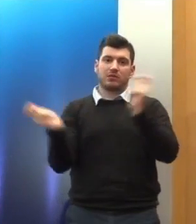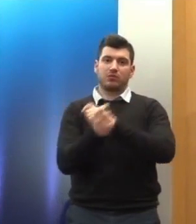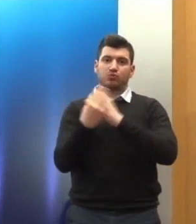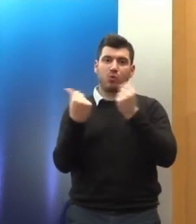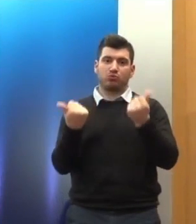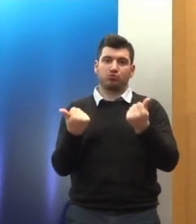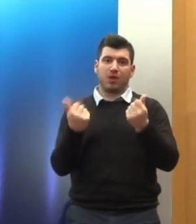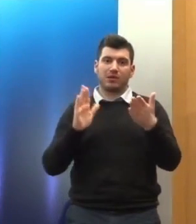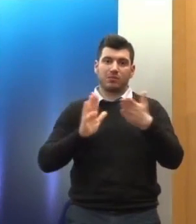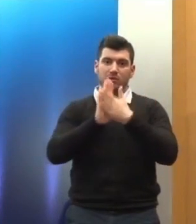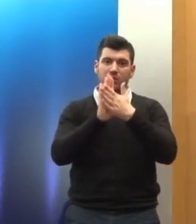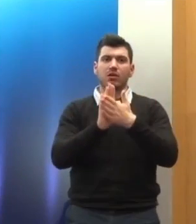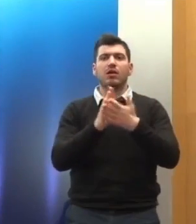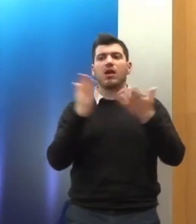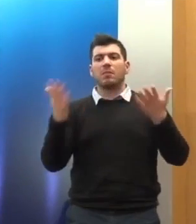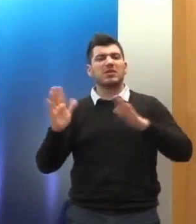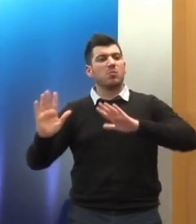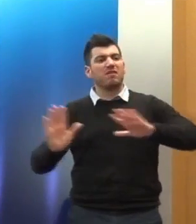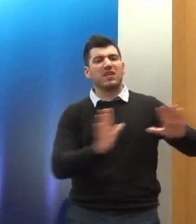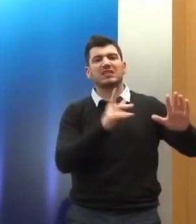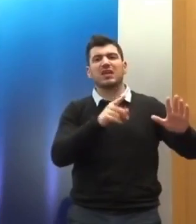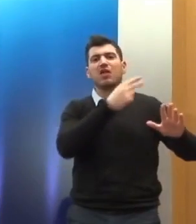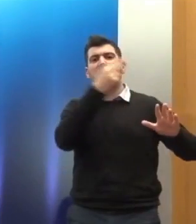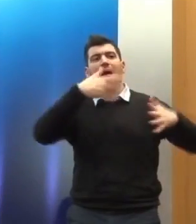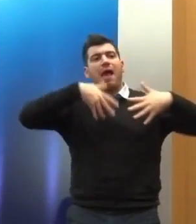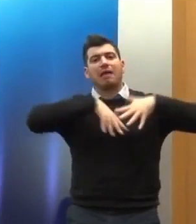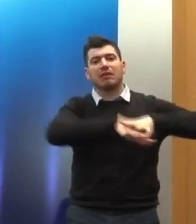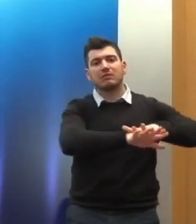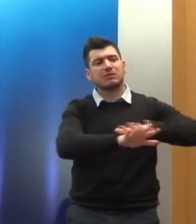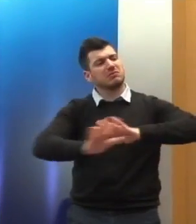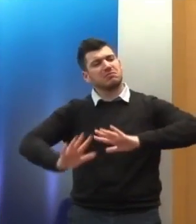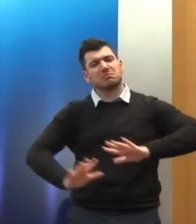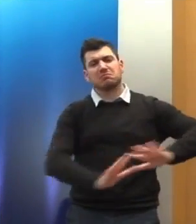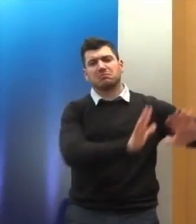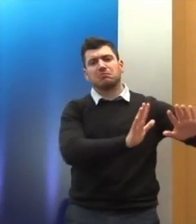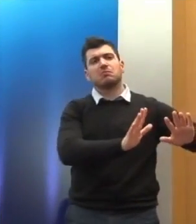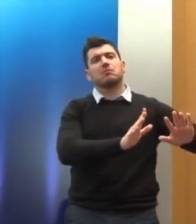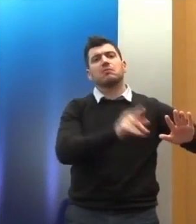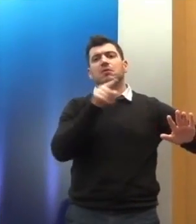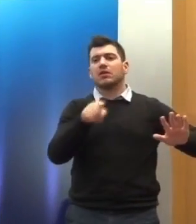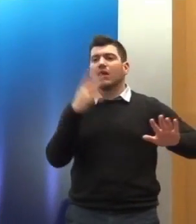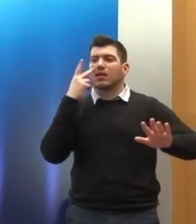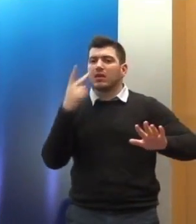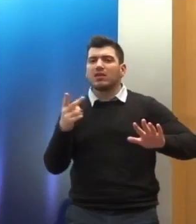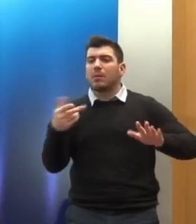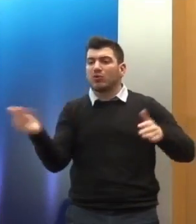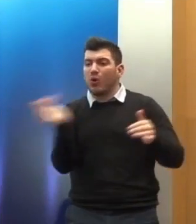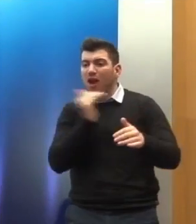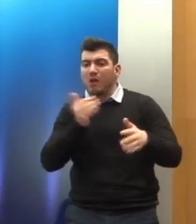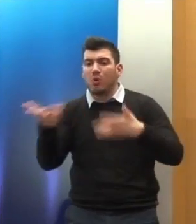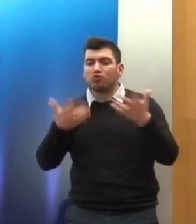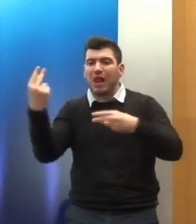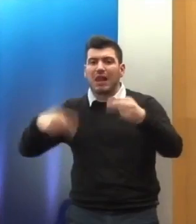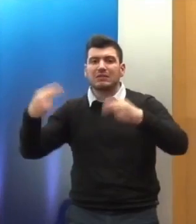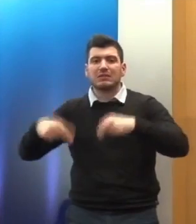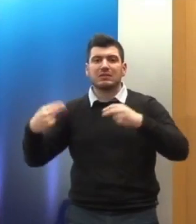αφήσει σε μία δεύτερη μοίρα όλα τα ζητήματα ένταξης και αυτό είναι κάτι για να αρθούμε και στη συστάσεις των διεθνών οργάνων που ήταν πάντα